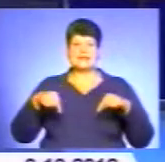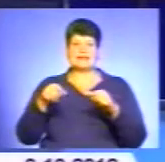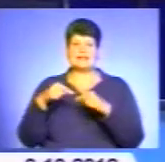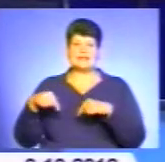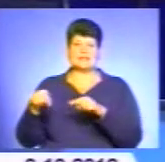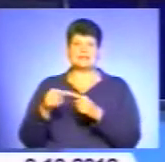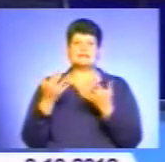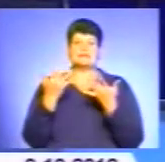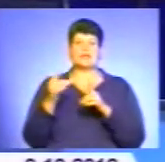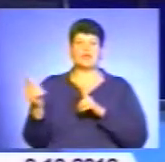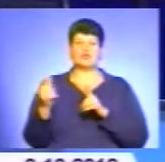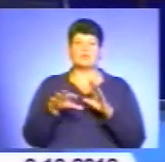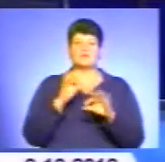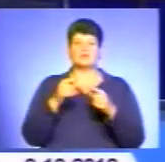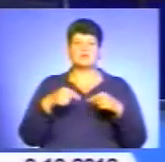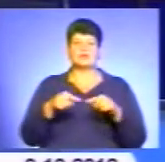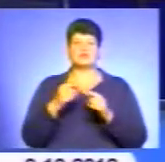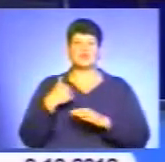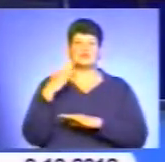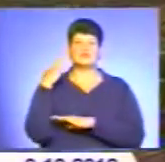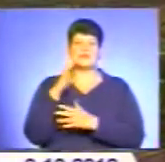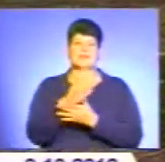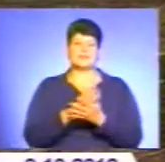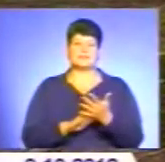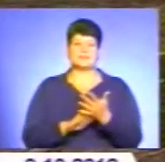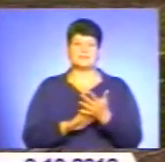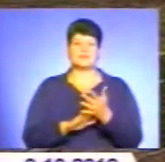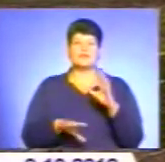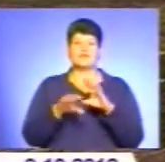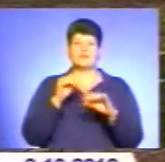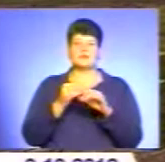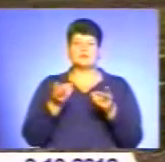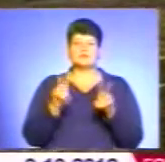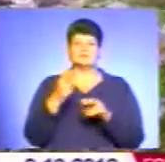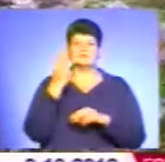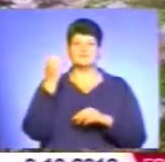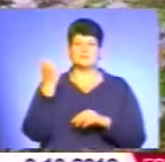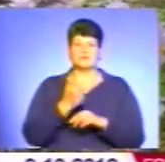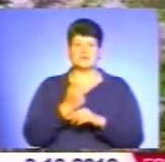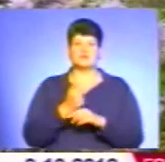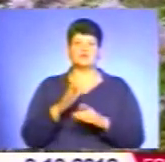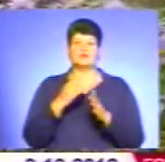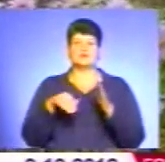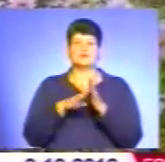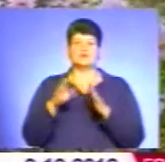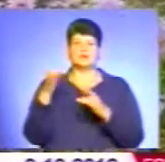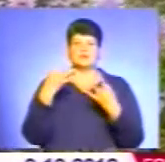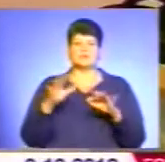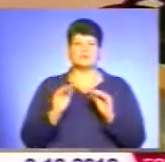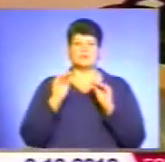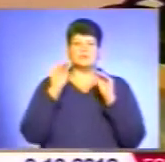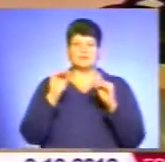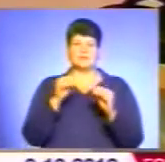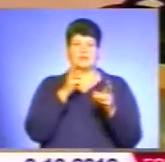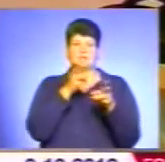готові виборчі дільниці до голосування – далі у сюжеті. До виборів менше трьох тижнів і в Терпилівці під Волочейського району вже встановили